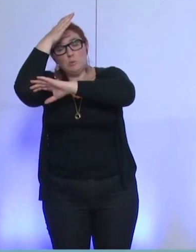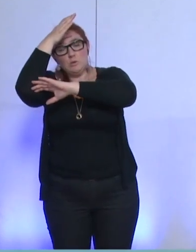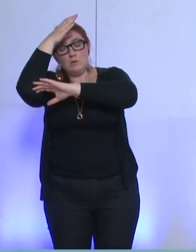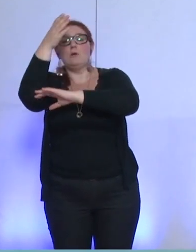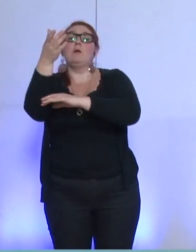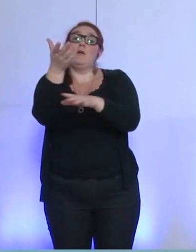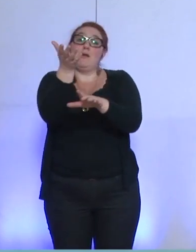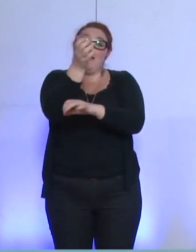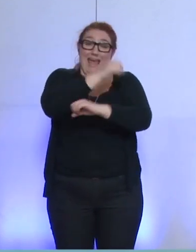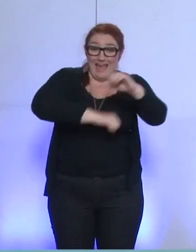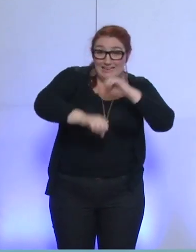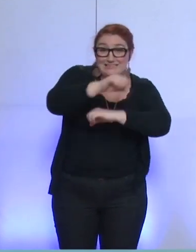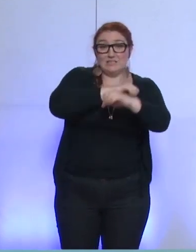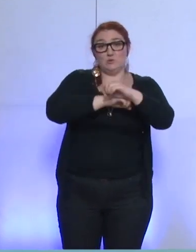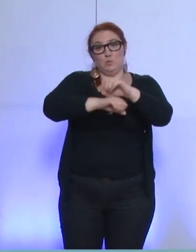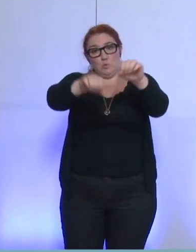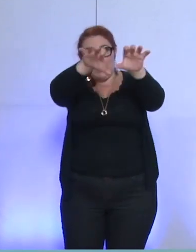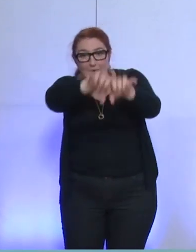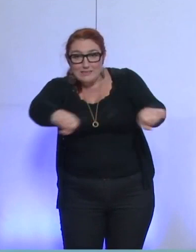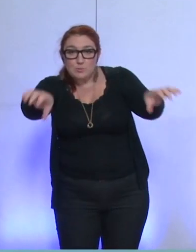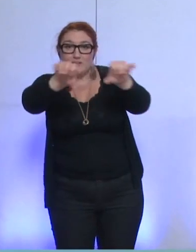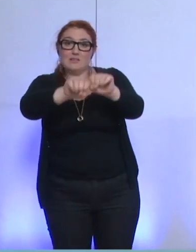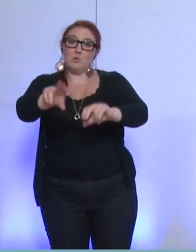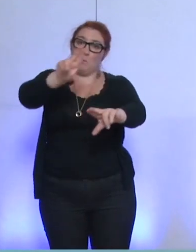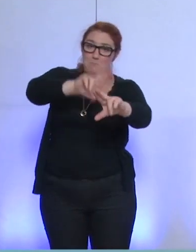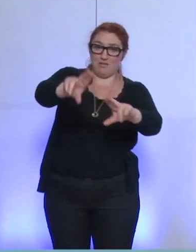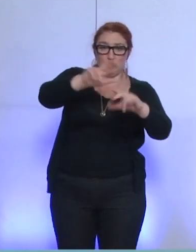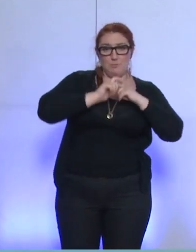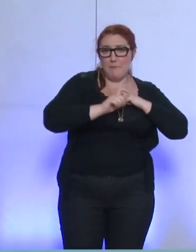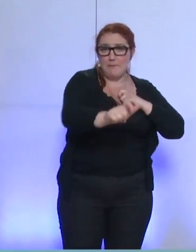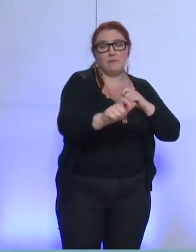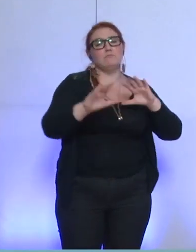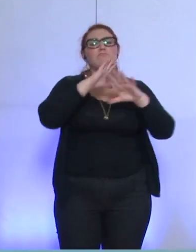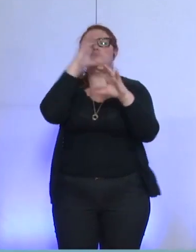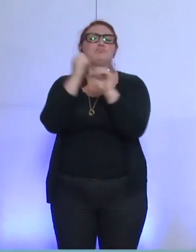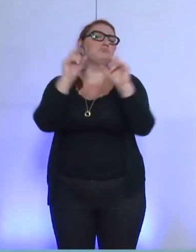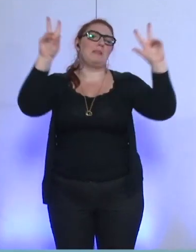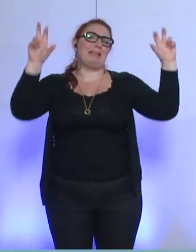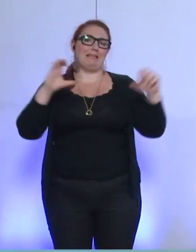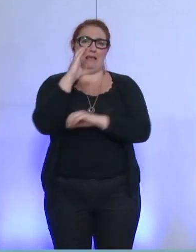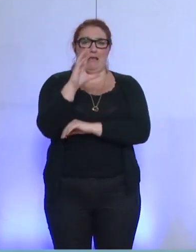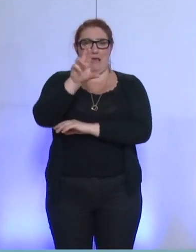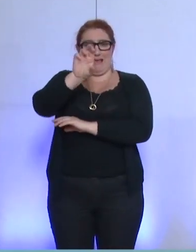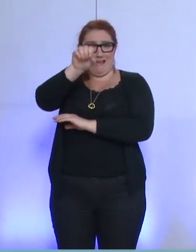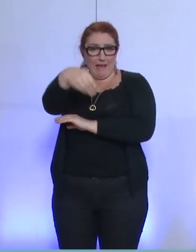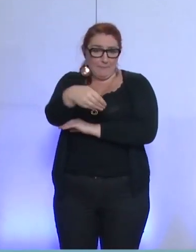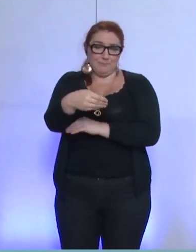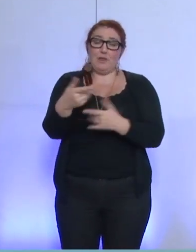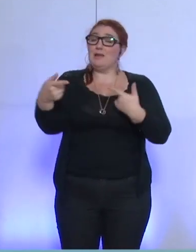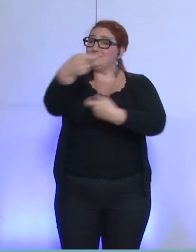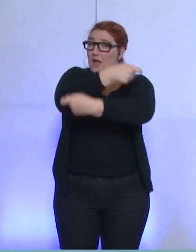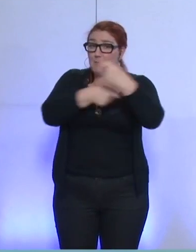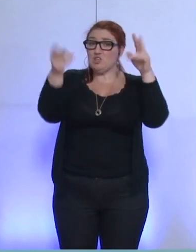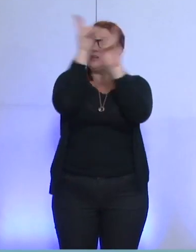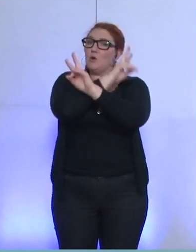que l'on appelle crème. Et il faut savoir que c'est un marché global de performance énergétique et qui se déroule dans ce qu'on